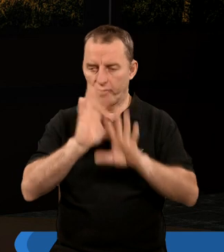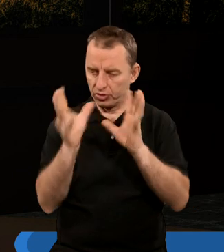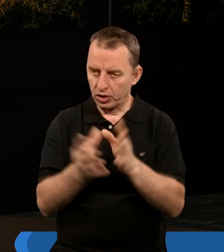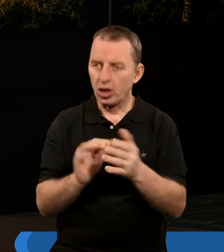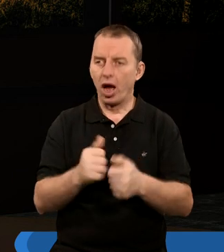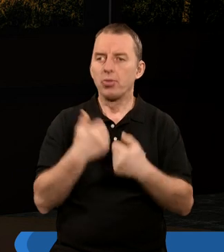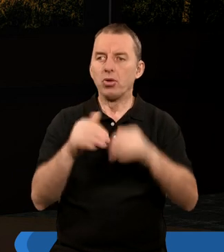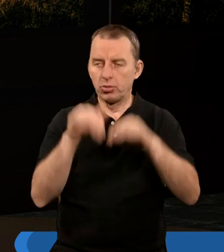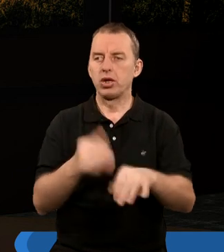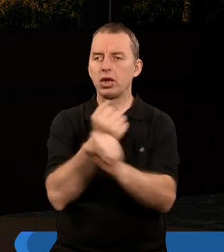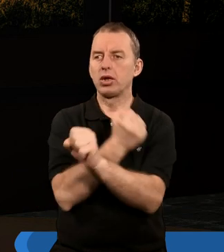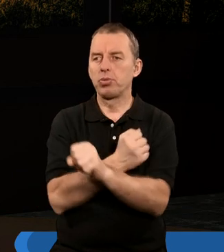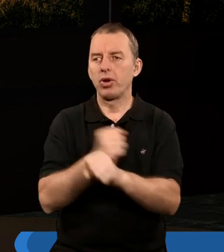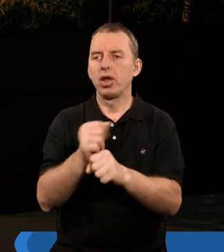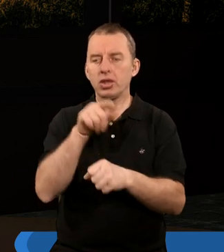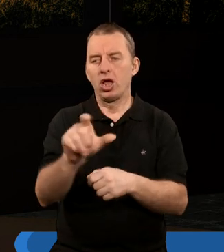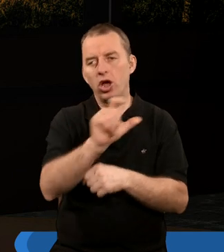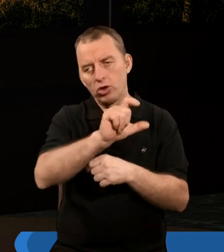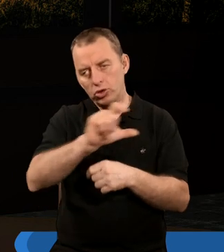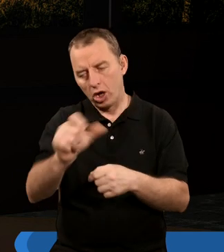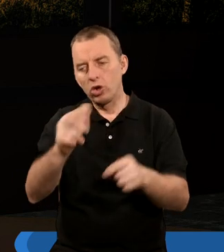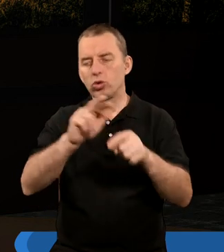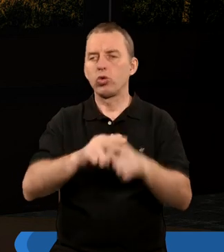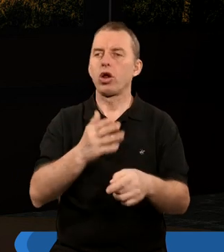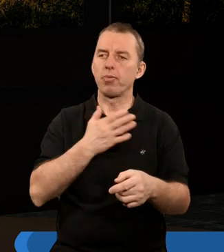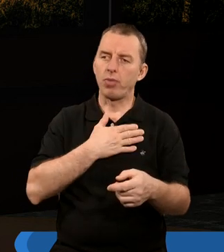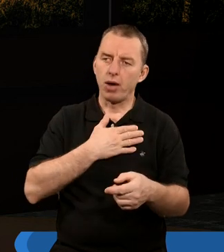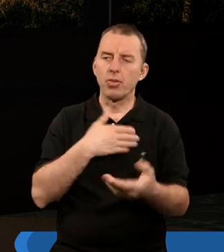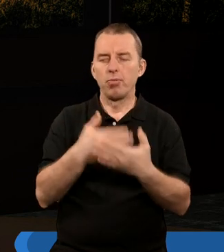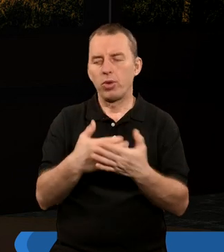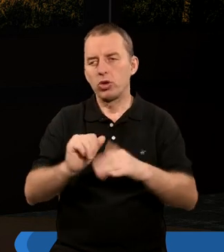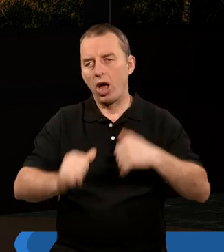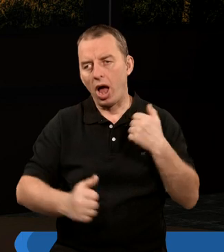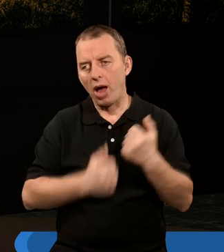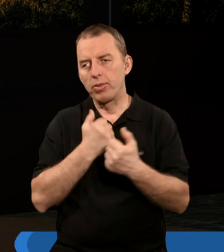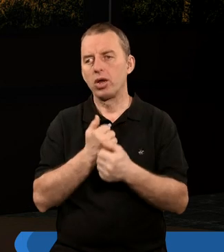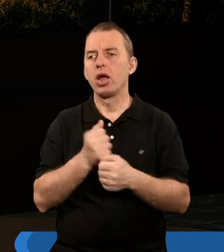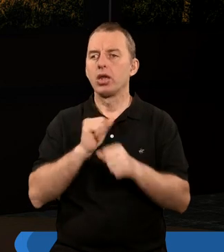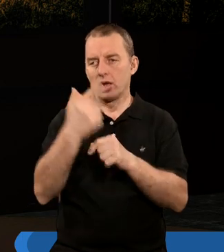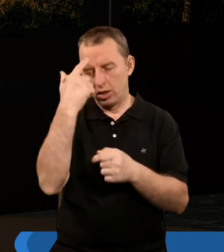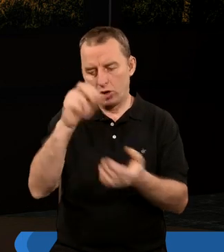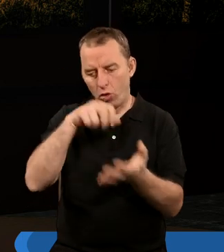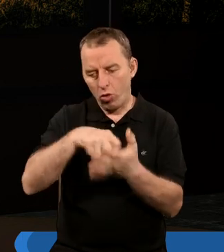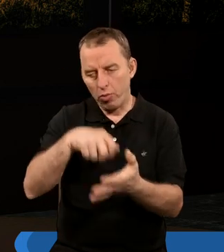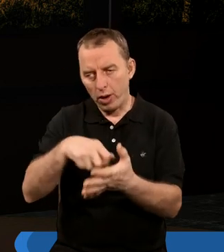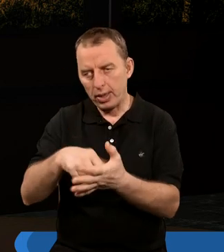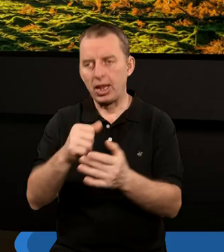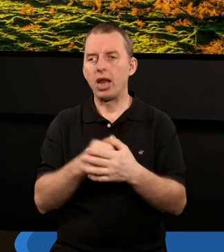żebyśmy po prostu byli zbawieni, tak? Ten czas, który jeszcze mamy, tak? To jest po to, abyśmy jeszcze się upamiętali,